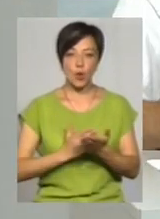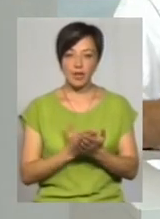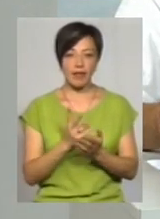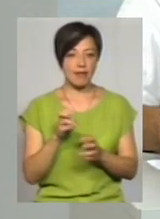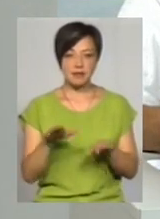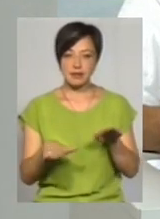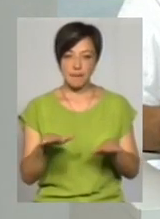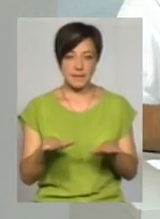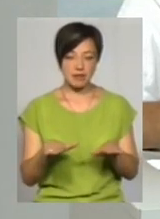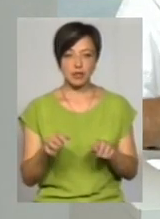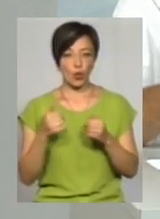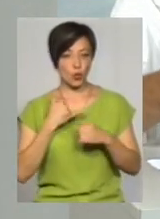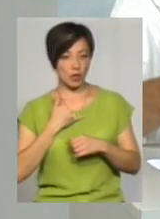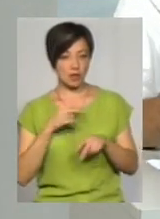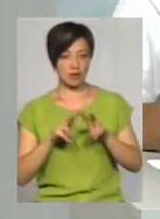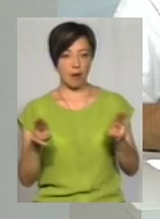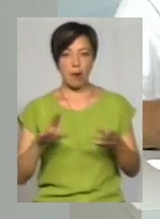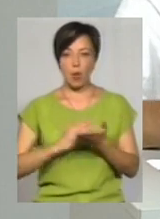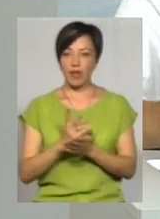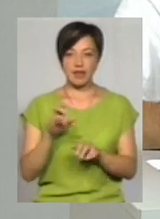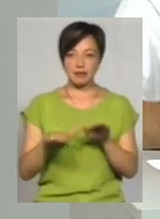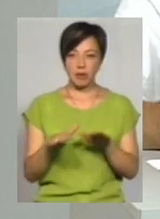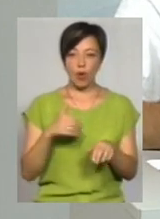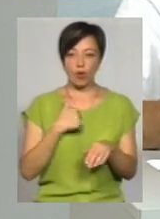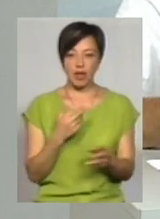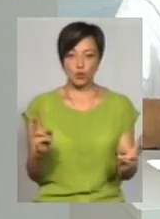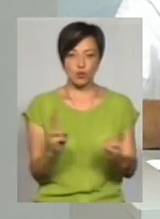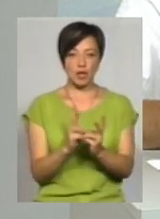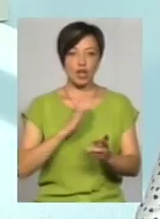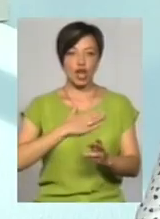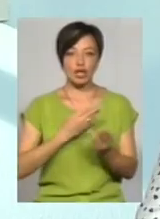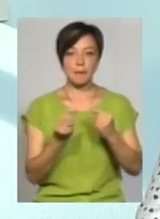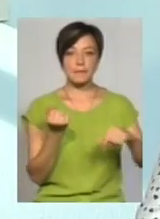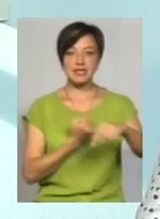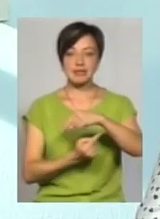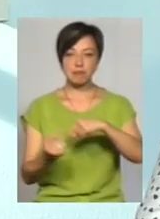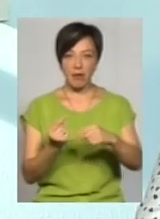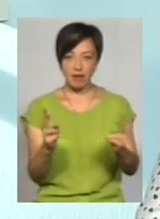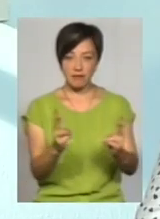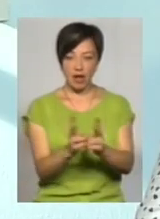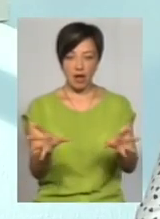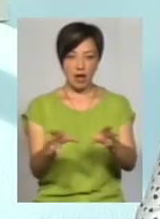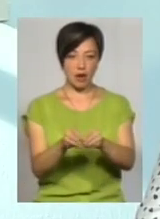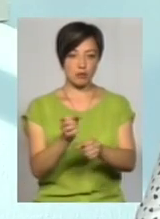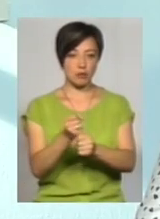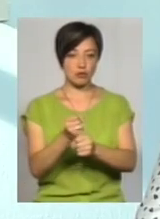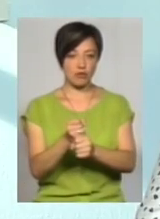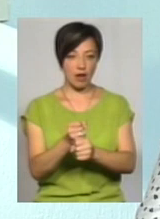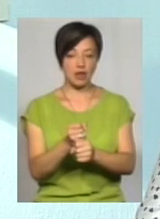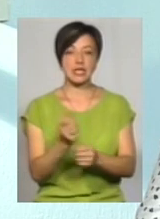нестабільність, тут політична нестабільність. Вони хочуть звести наших бізнесменів, навіть малих підприємств, для того, щоб вони разом працювали,